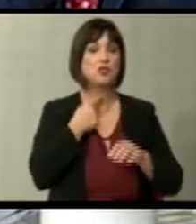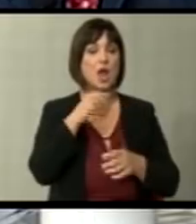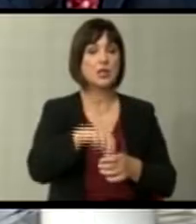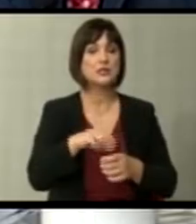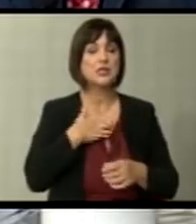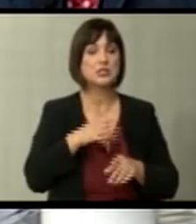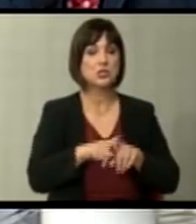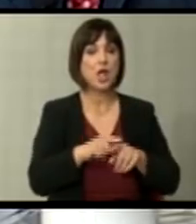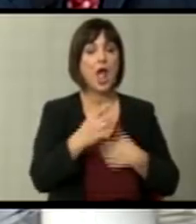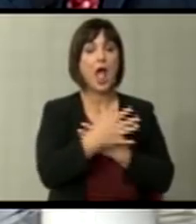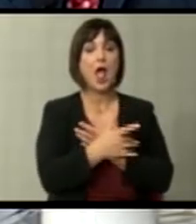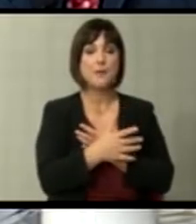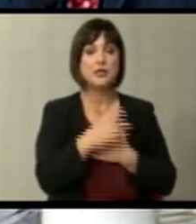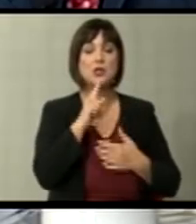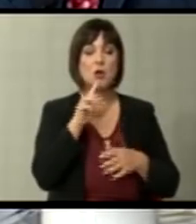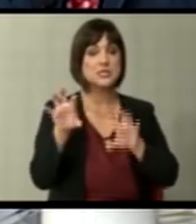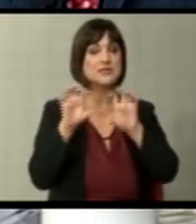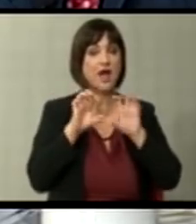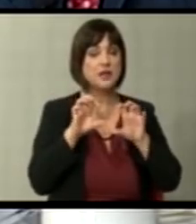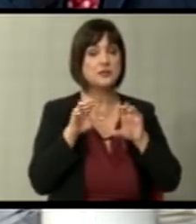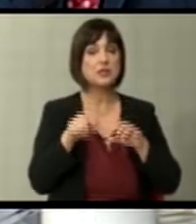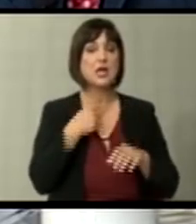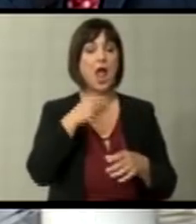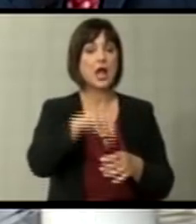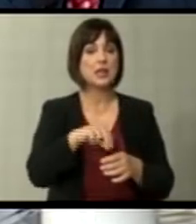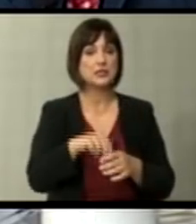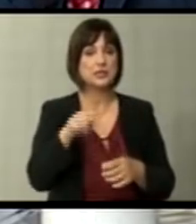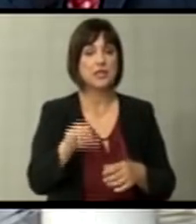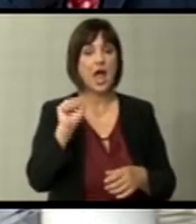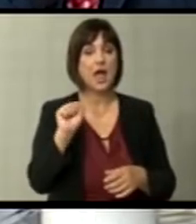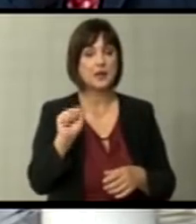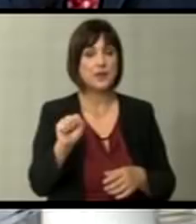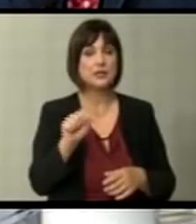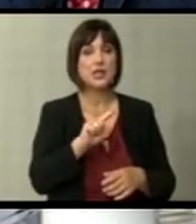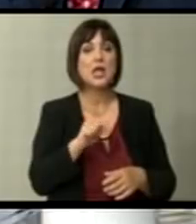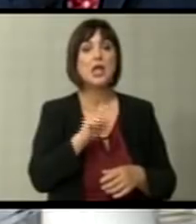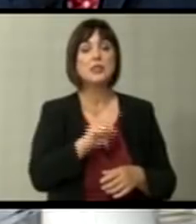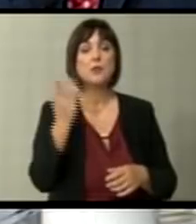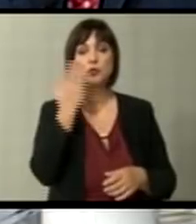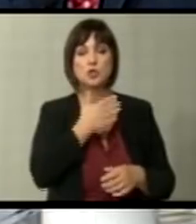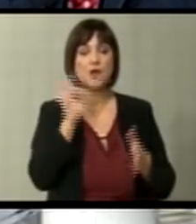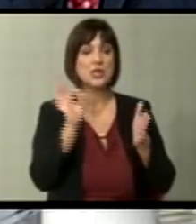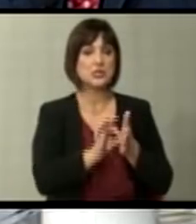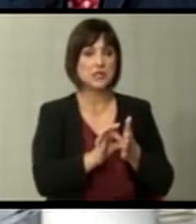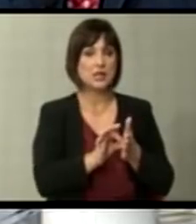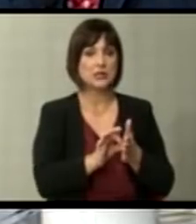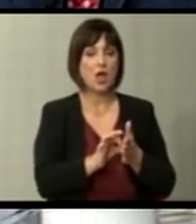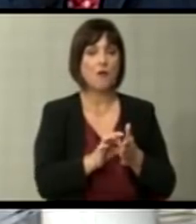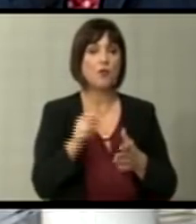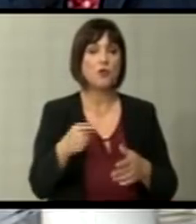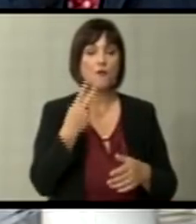на нашите сограѓани албанци кои сватија дека гласајќи за Ахмети не може да ја оствара целта бидеќи